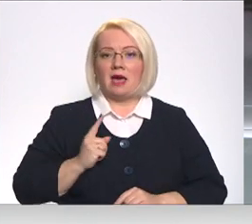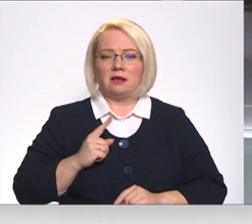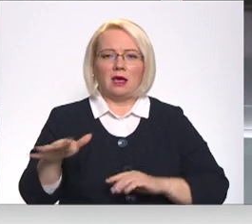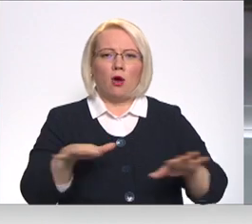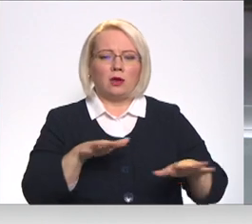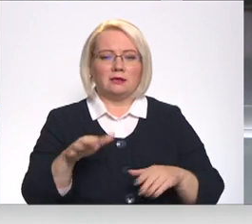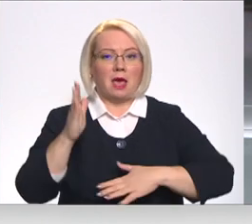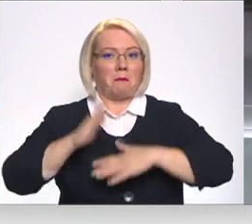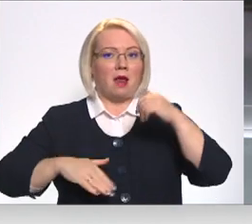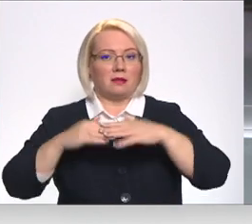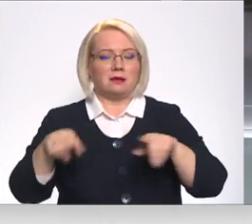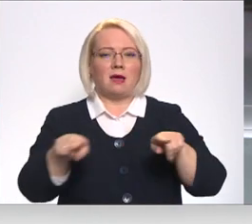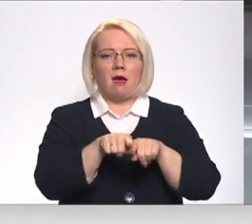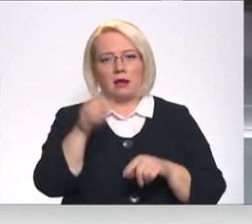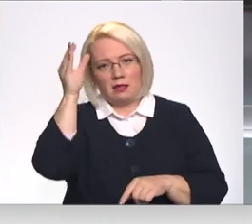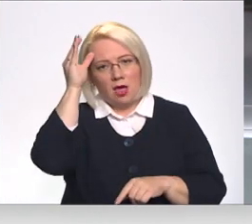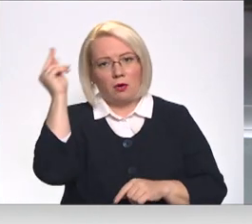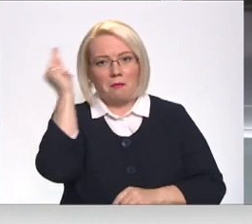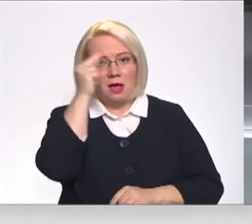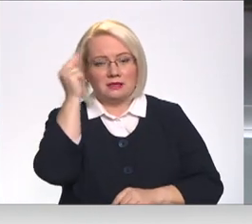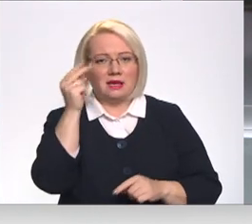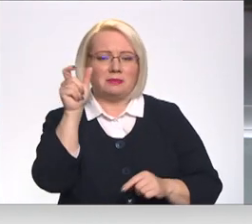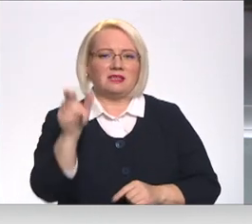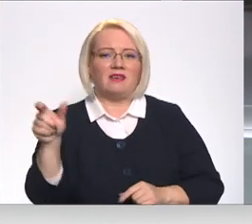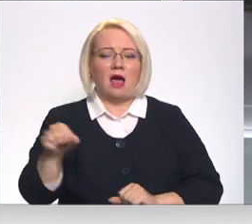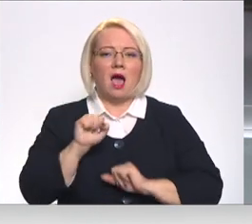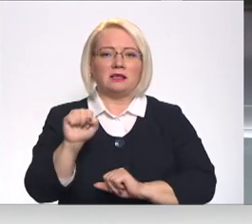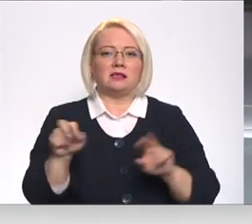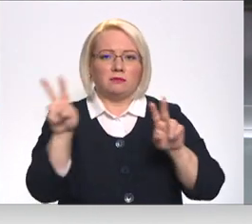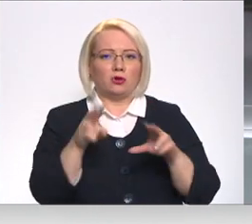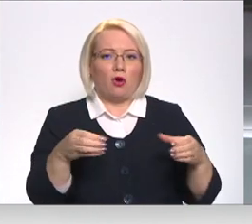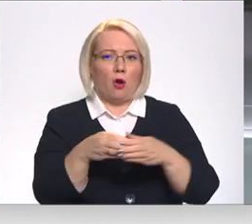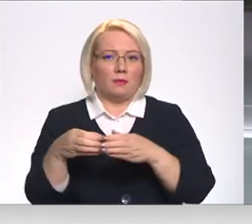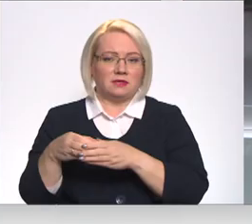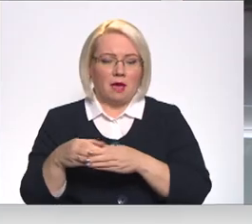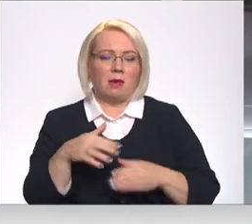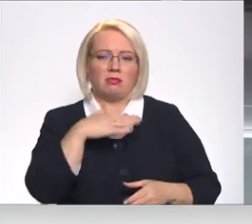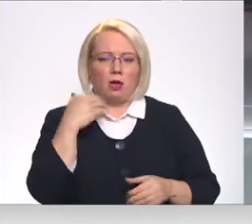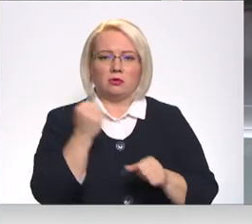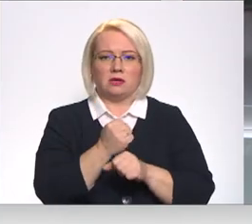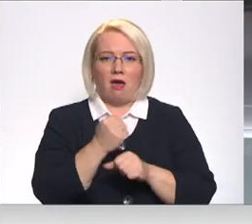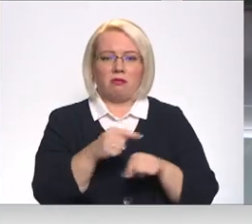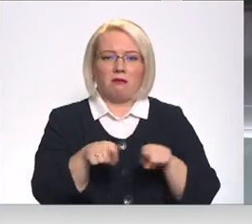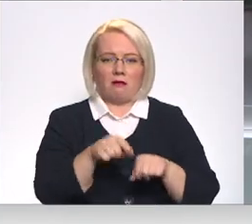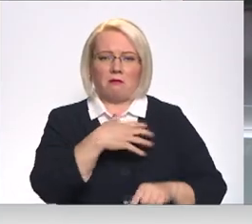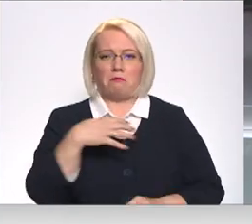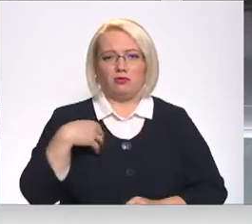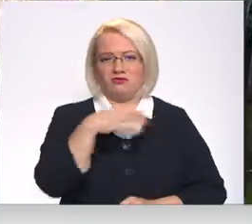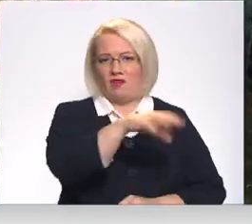rīko gan praktiskas, gan teoretiskas mācības civilās aizsardzības komisijā. Daudz darāmā ir arī pašvaldībās.